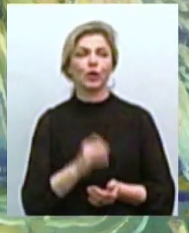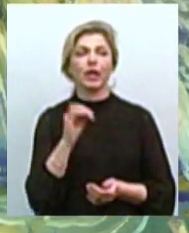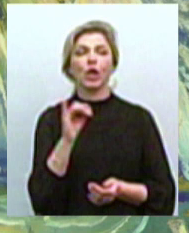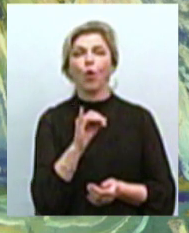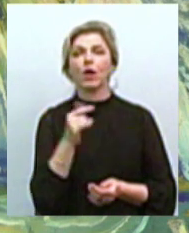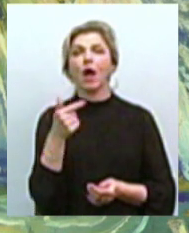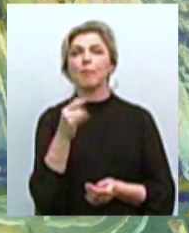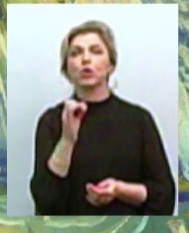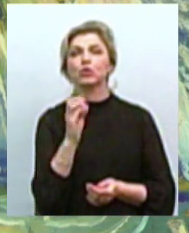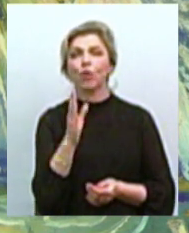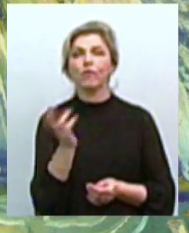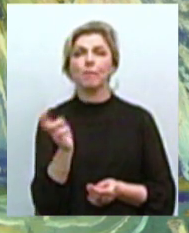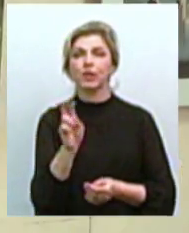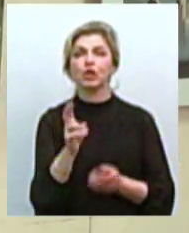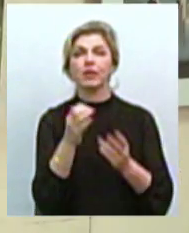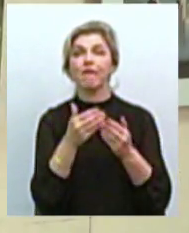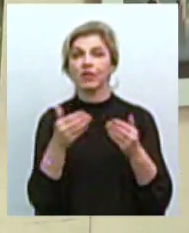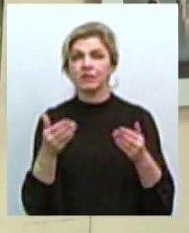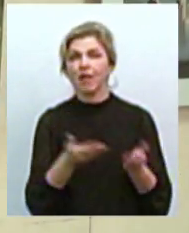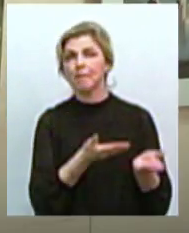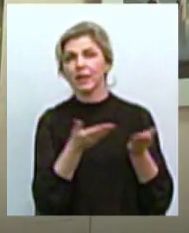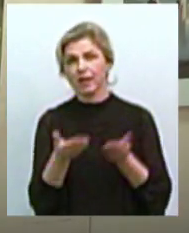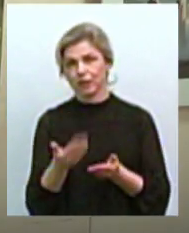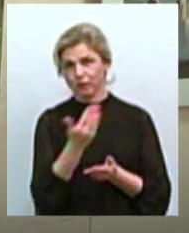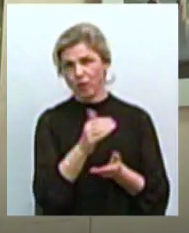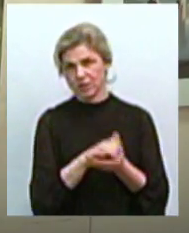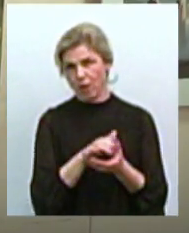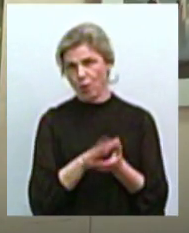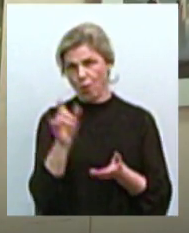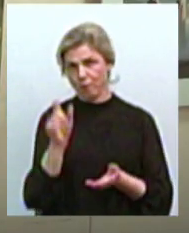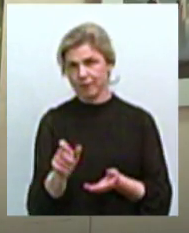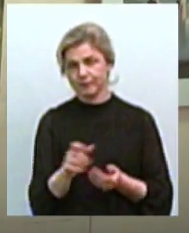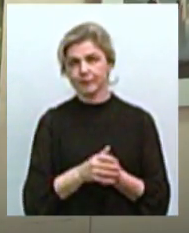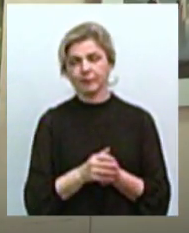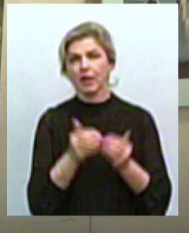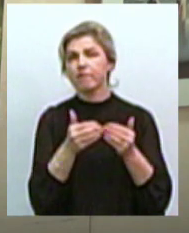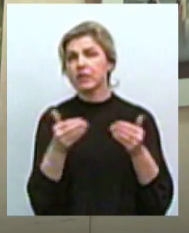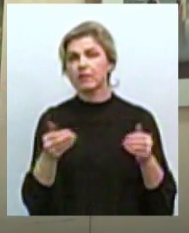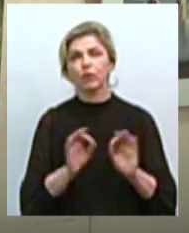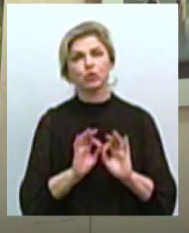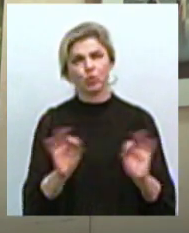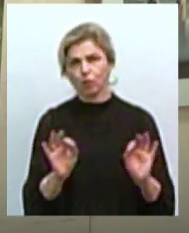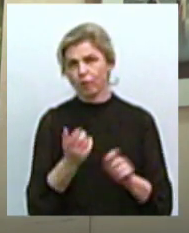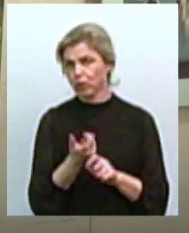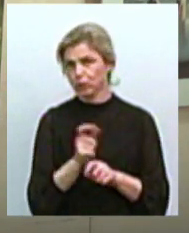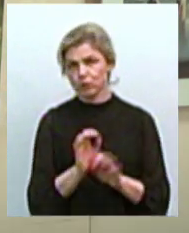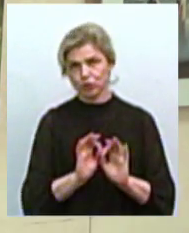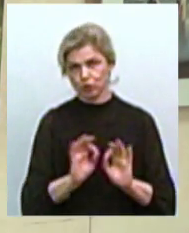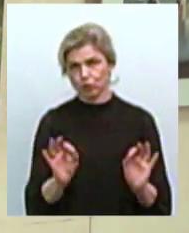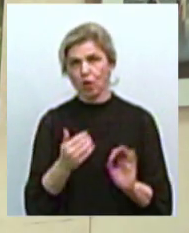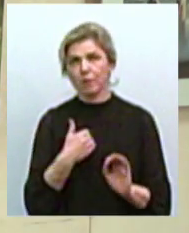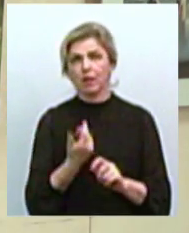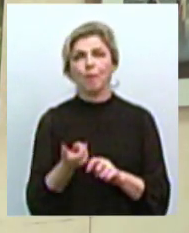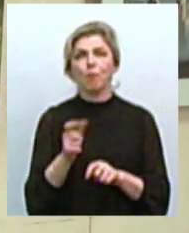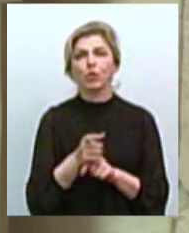прийшов на виставку за запрошенням знайомої. «Виставка чудова. Безперечно чудова. А мені найбільше